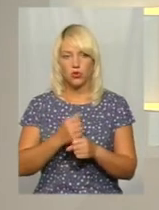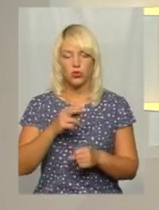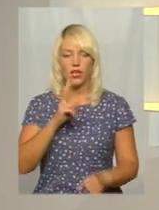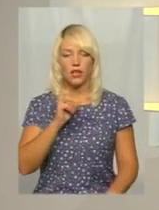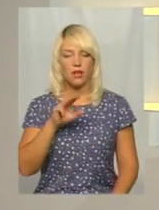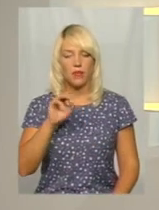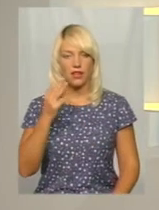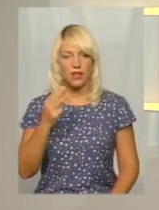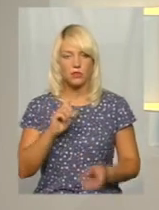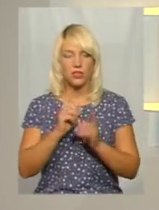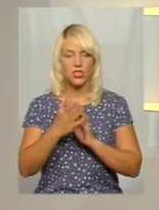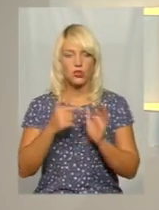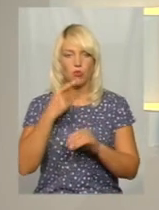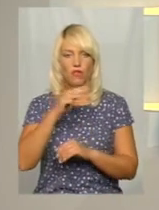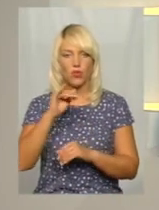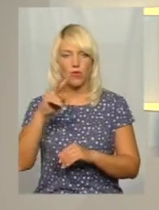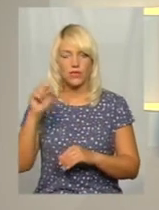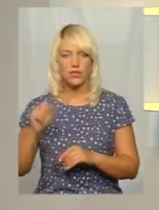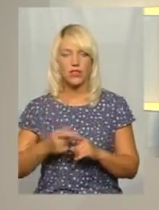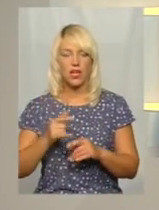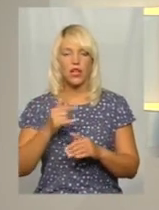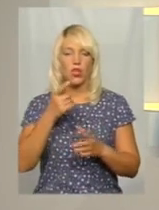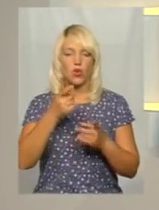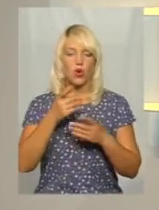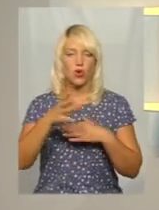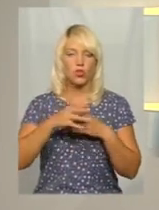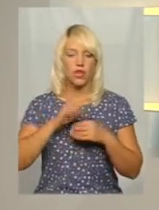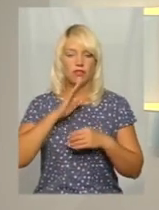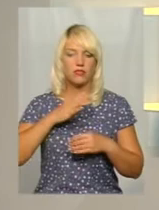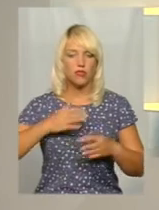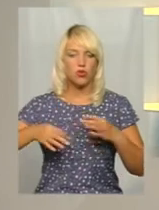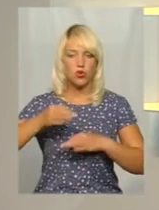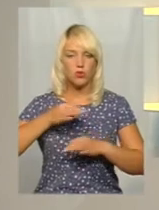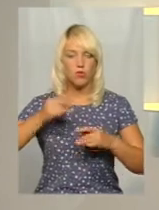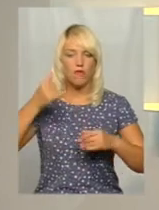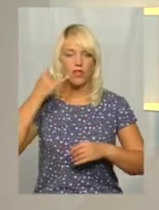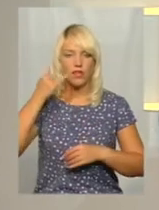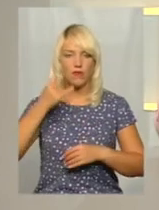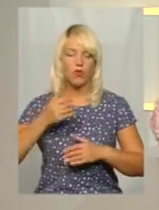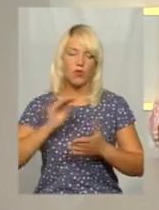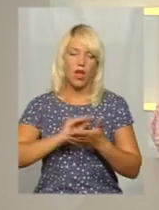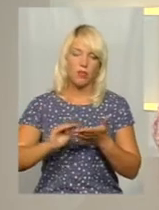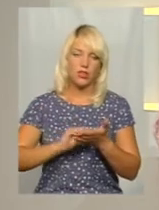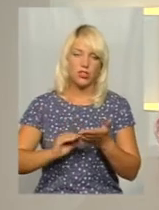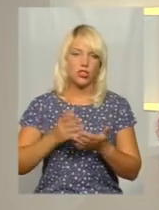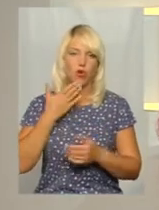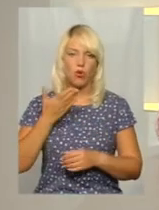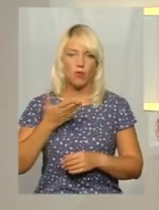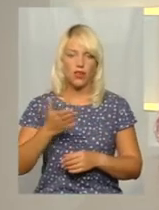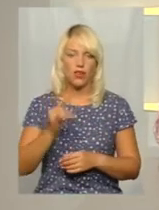перекладає Оксана Фіновська. Довчайтеся до розмови телефоном або пишіть коментарі під прямою трансляцією у Фейсбук.